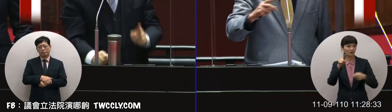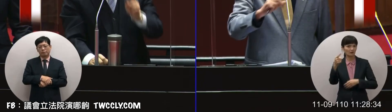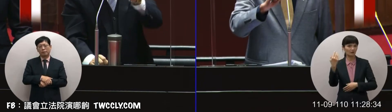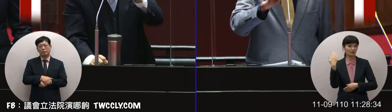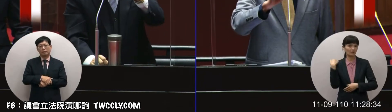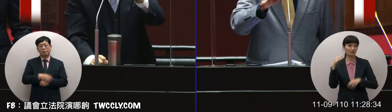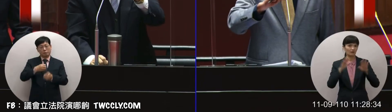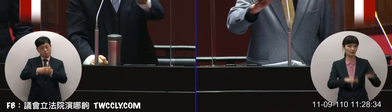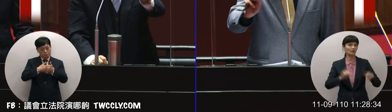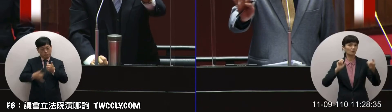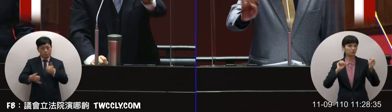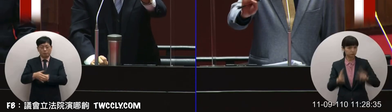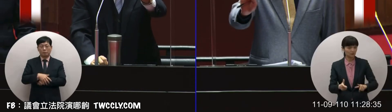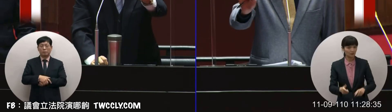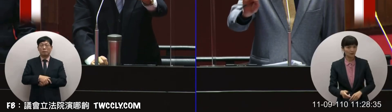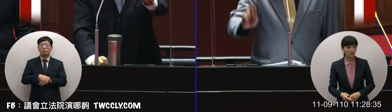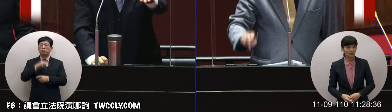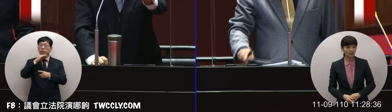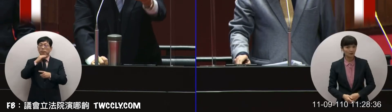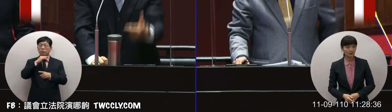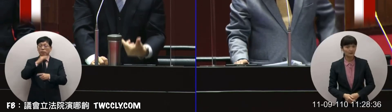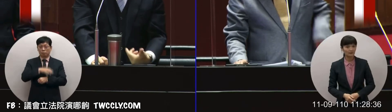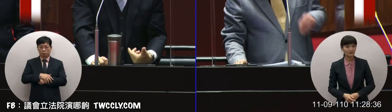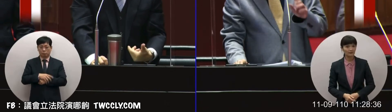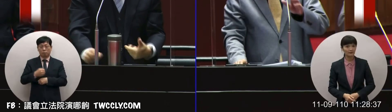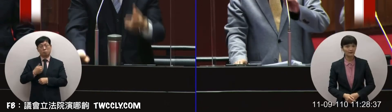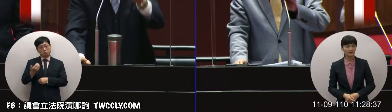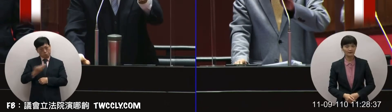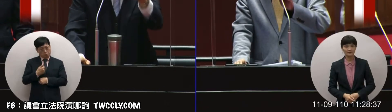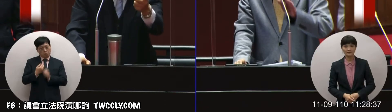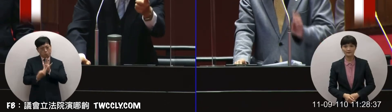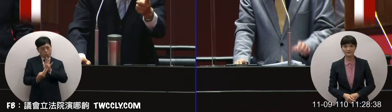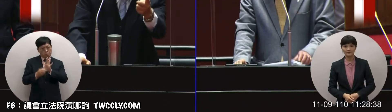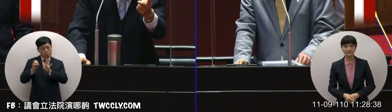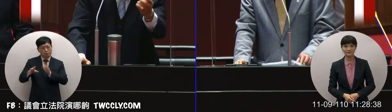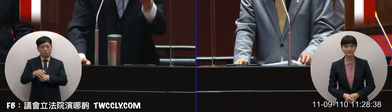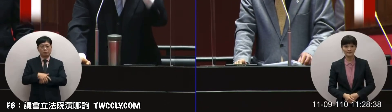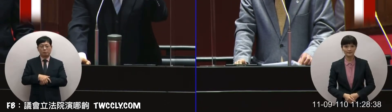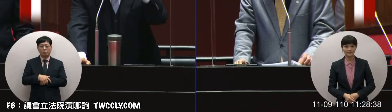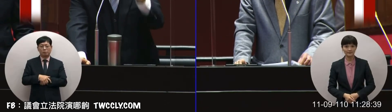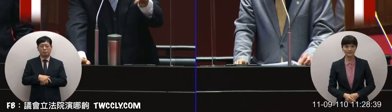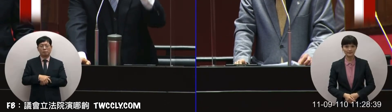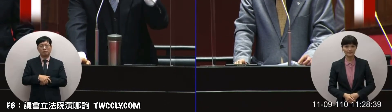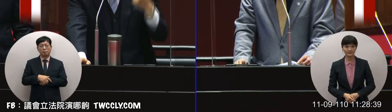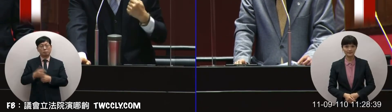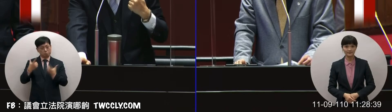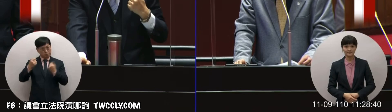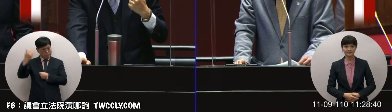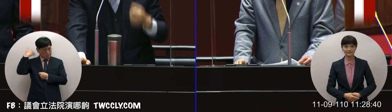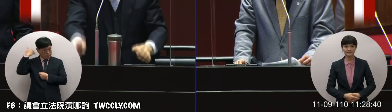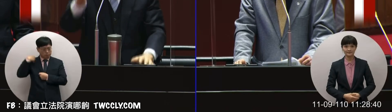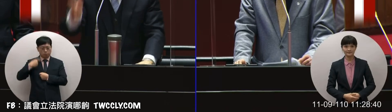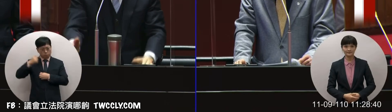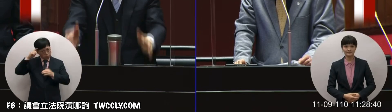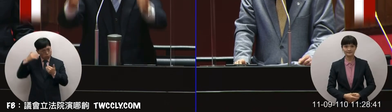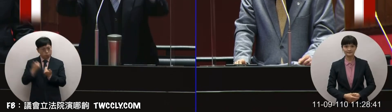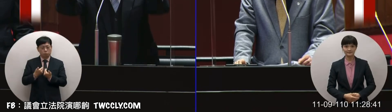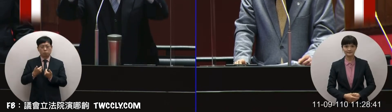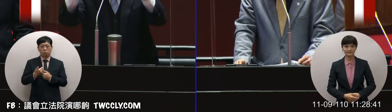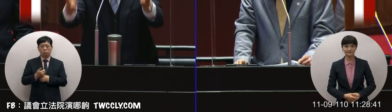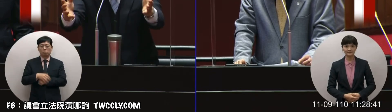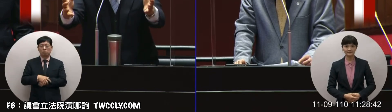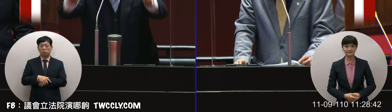這裡委員委員等一下委員你不就讓我回答一下意思是說當時我們反對但